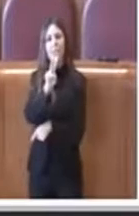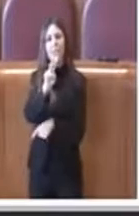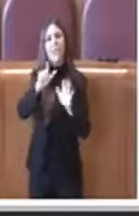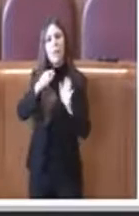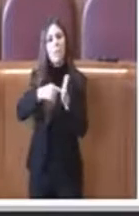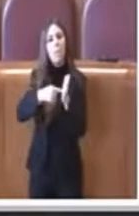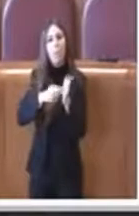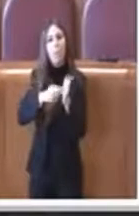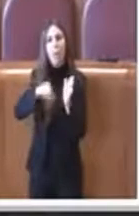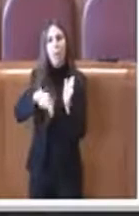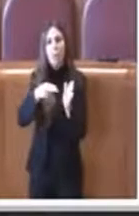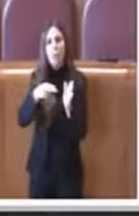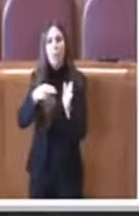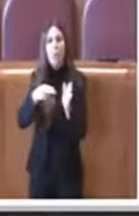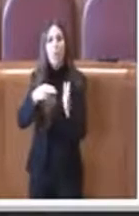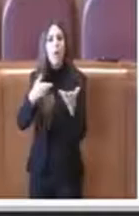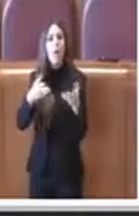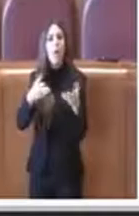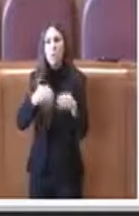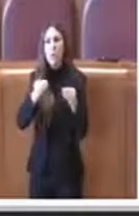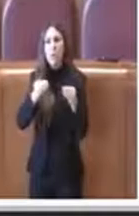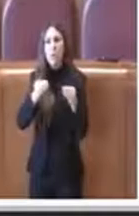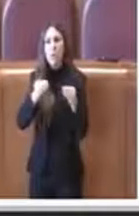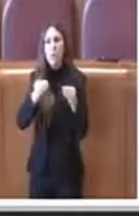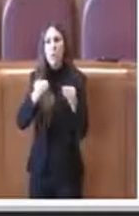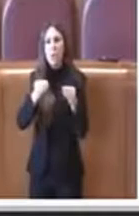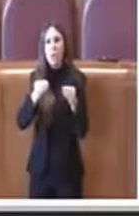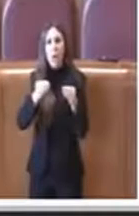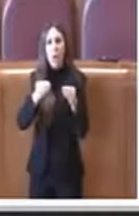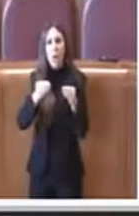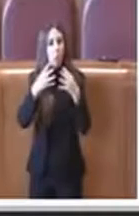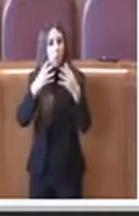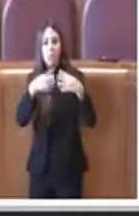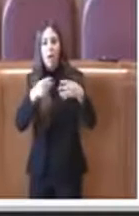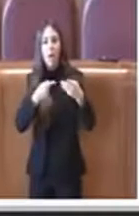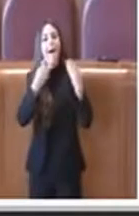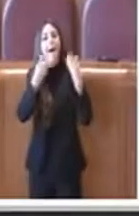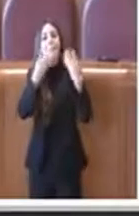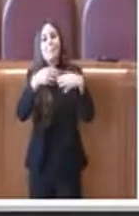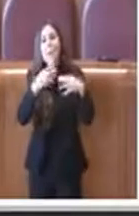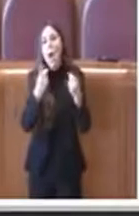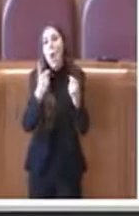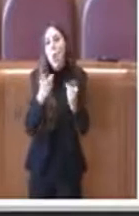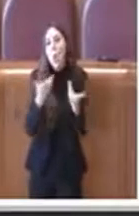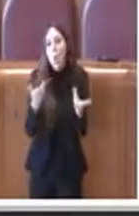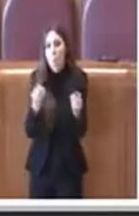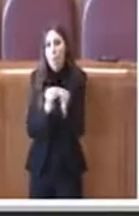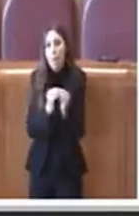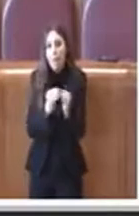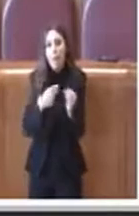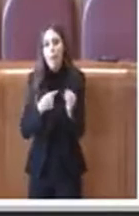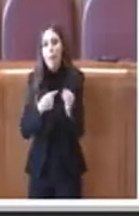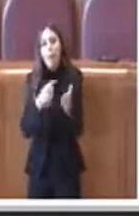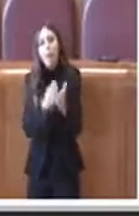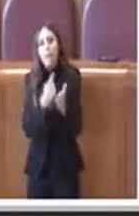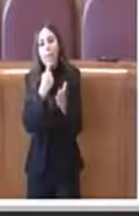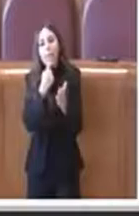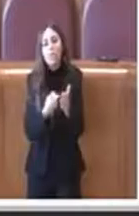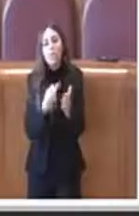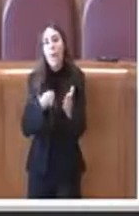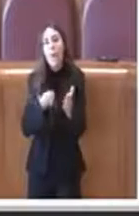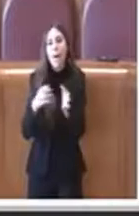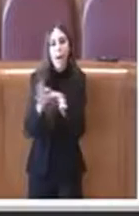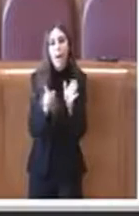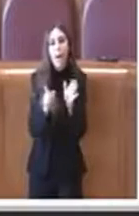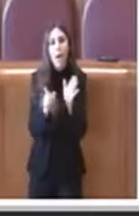ha innescato un meccanismo e questo meccanismo è un meccanismo che ti dice guarda che devi fare riferimento all'articolo